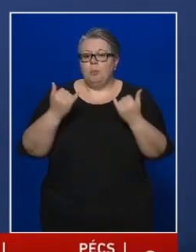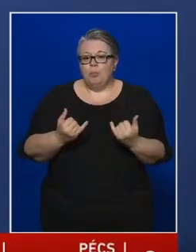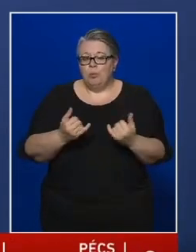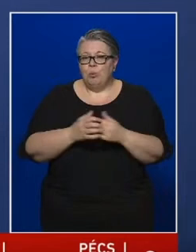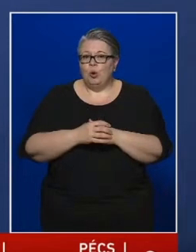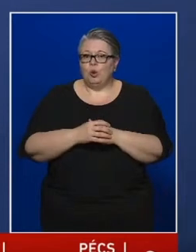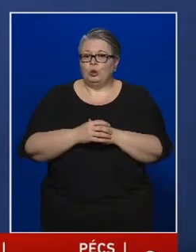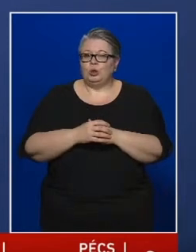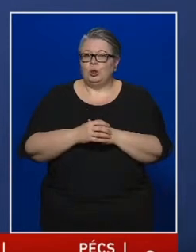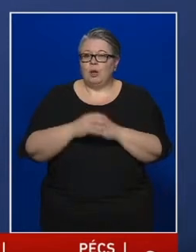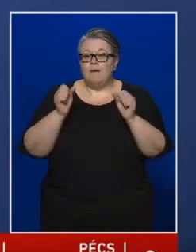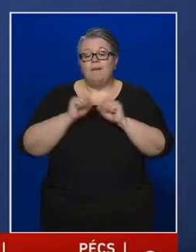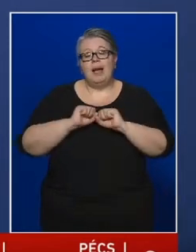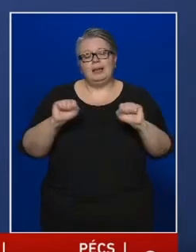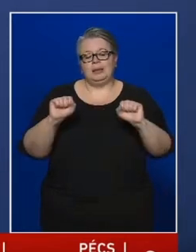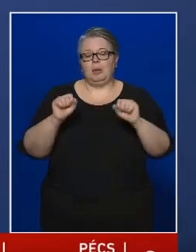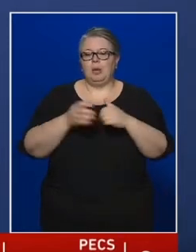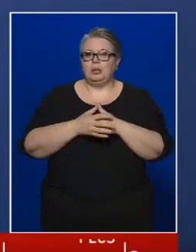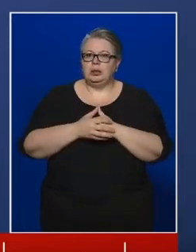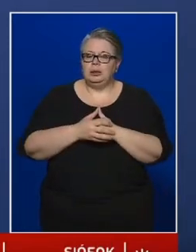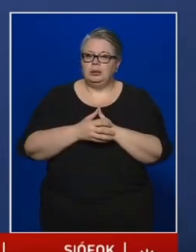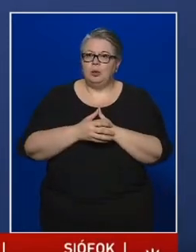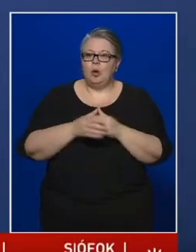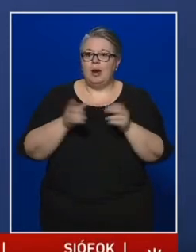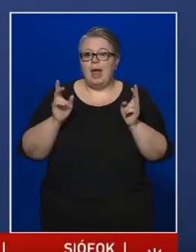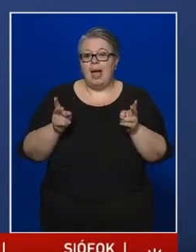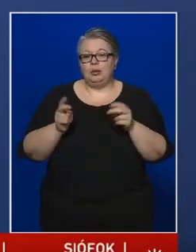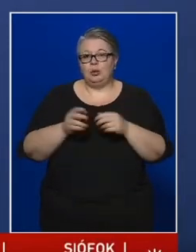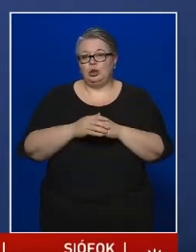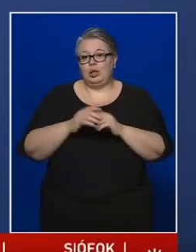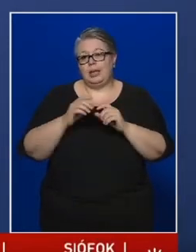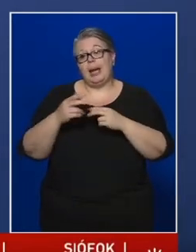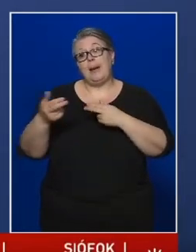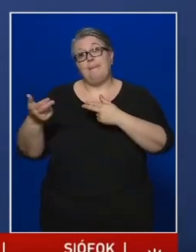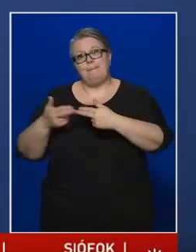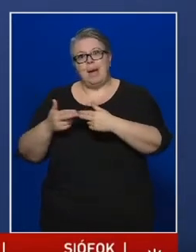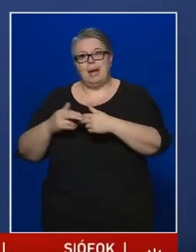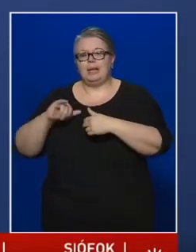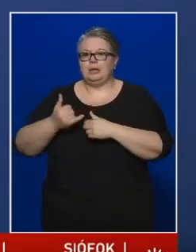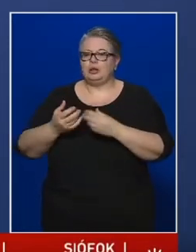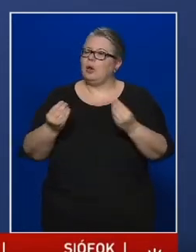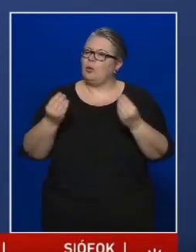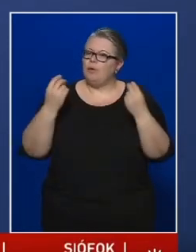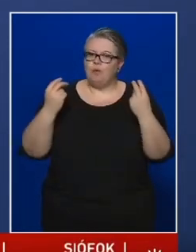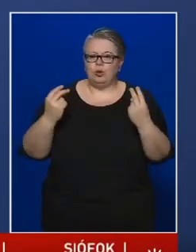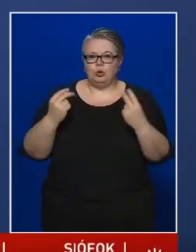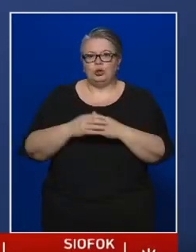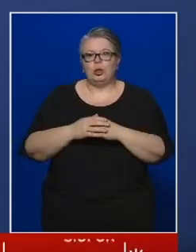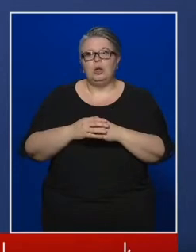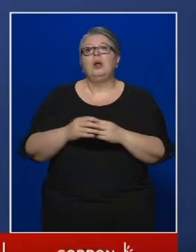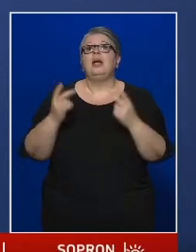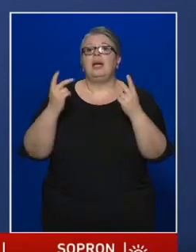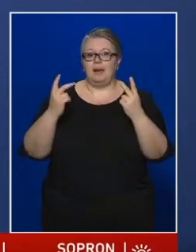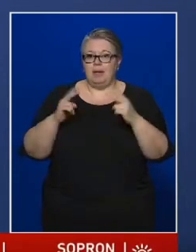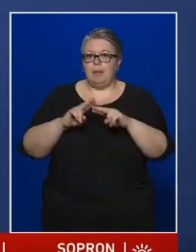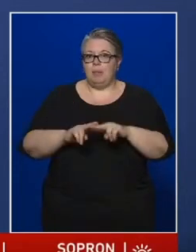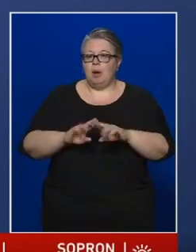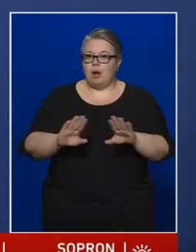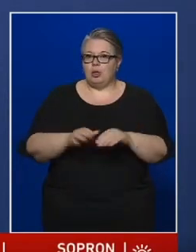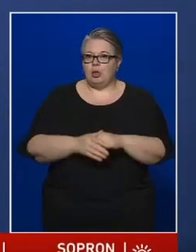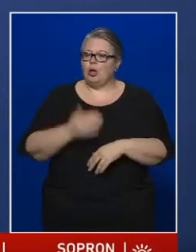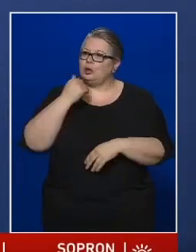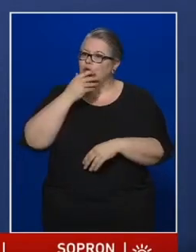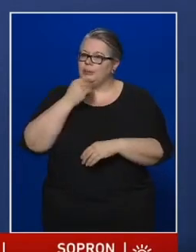a felszabadító lehetőségek mellett is nagyon fontos, hogy érvényre jussanak.